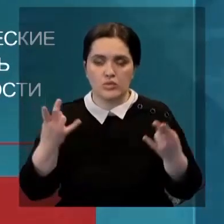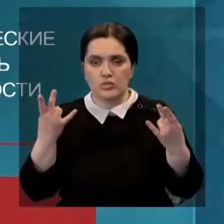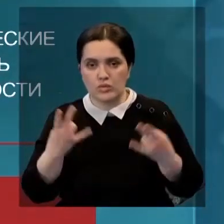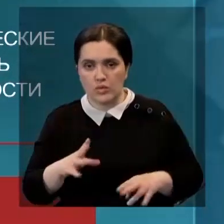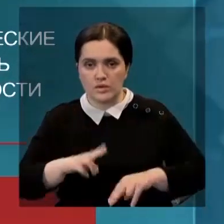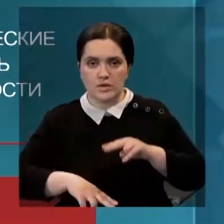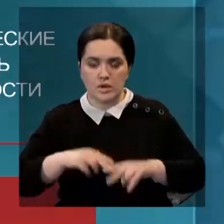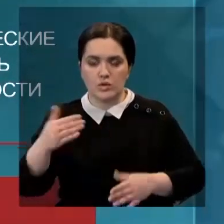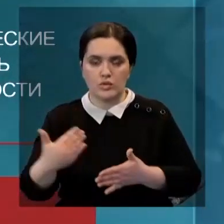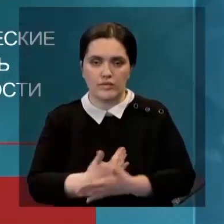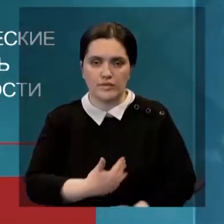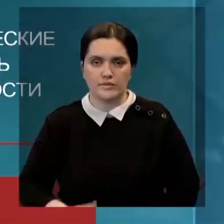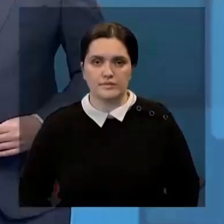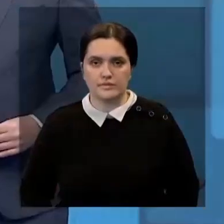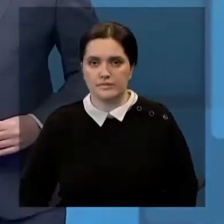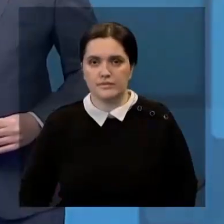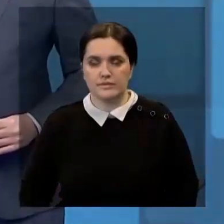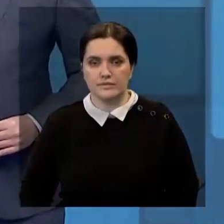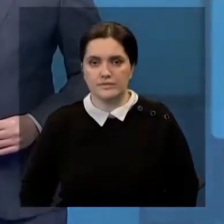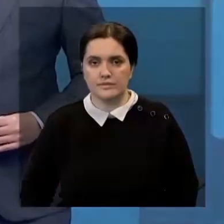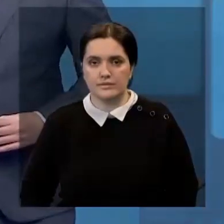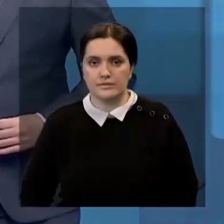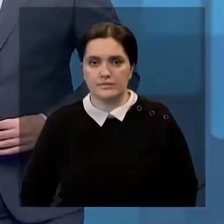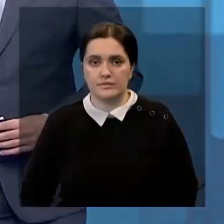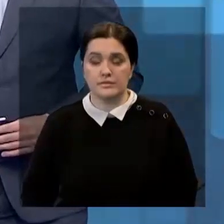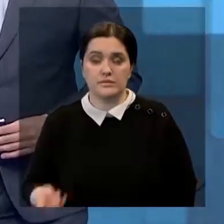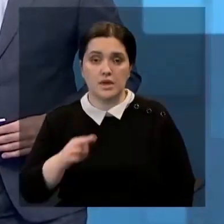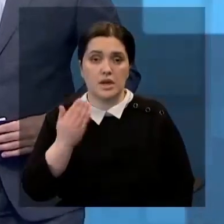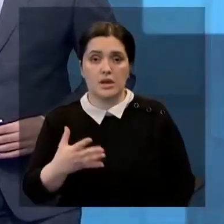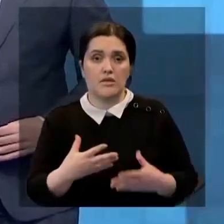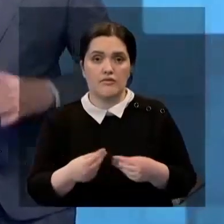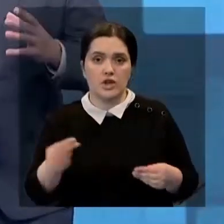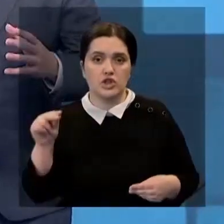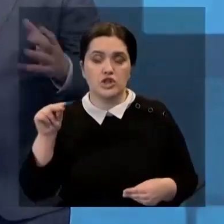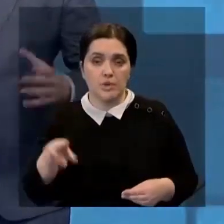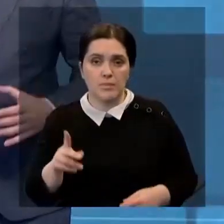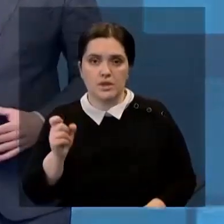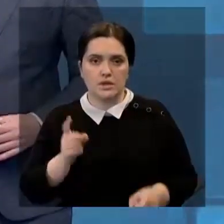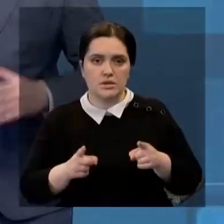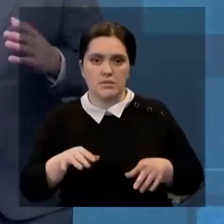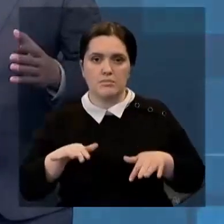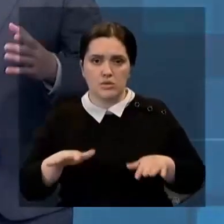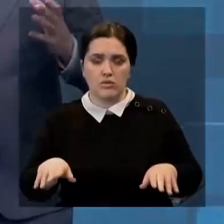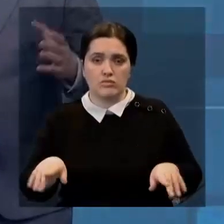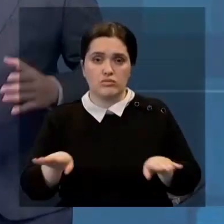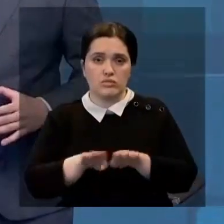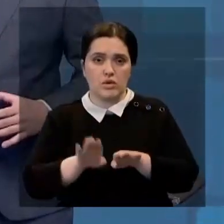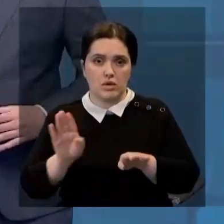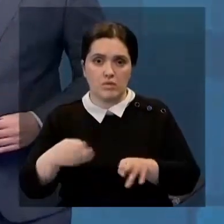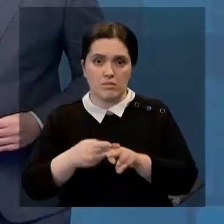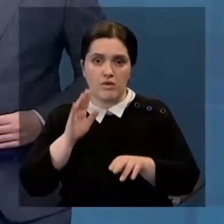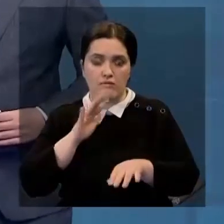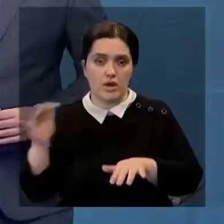строительства новых? Это для нас весеннее половодие и паводки ЧП. На самом же деле это естественный сток